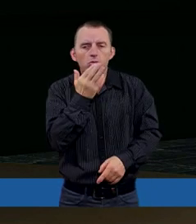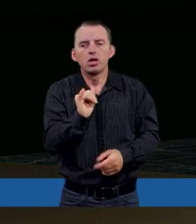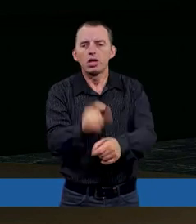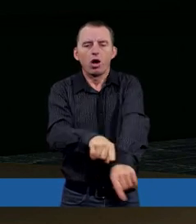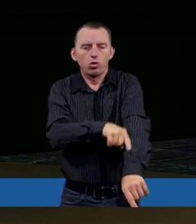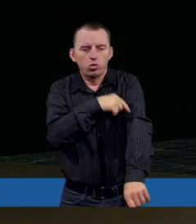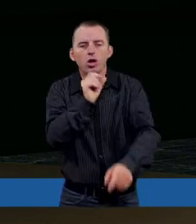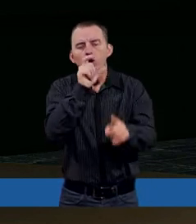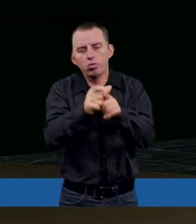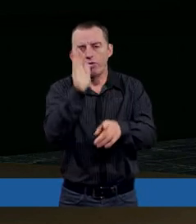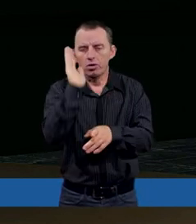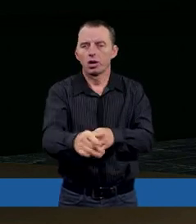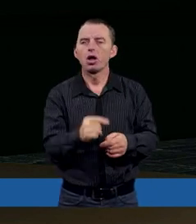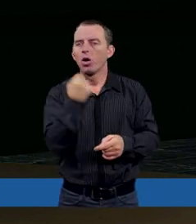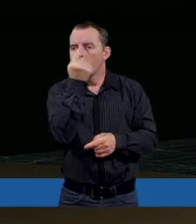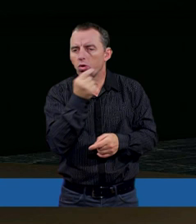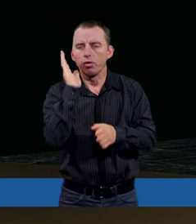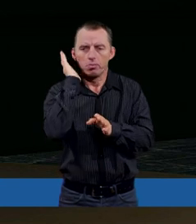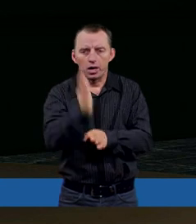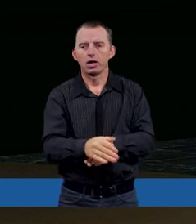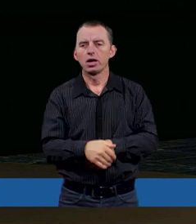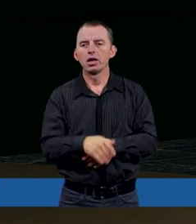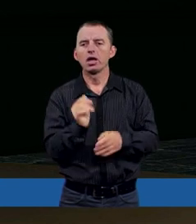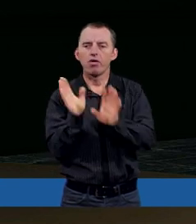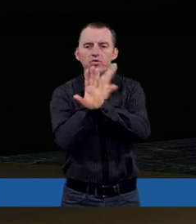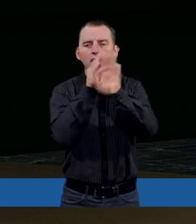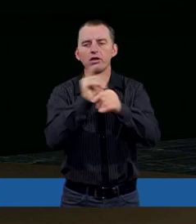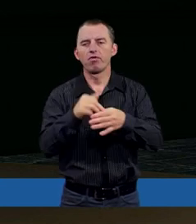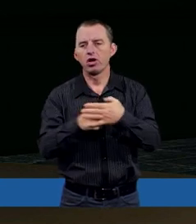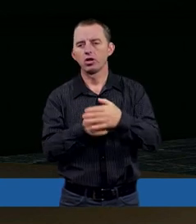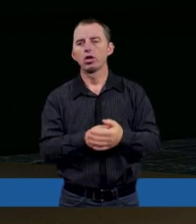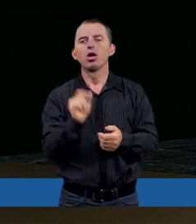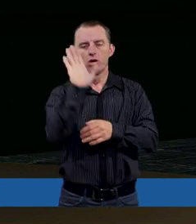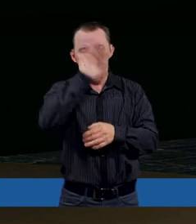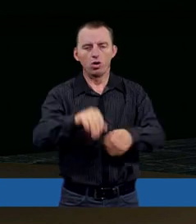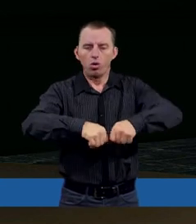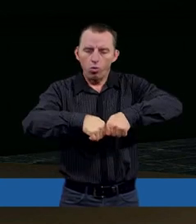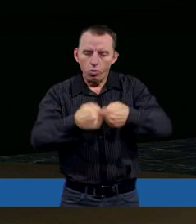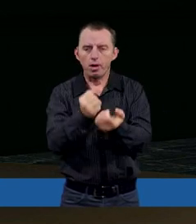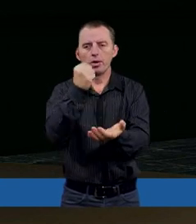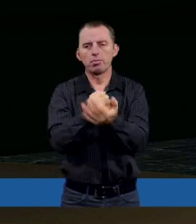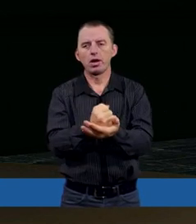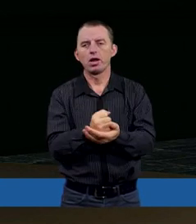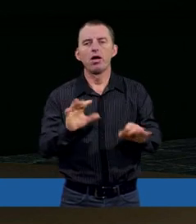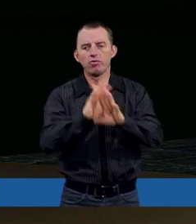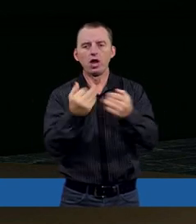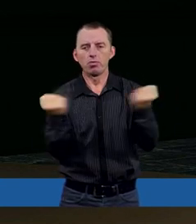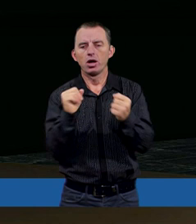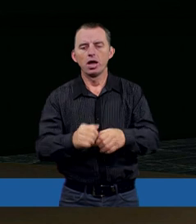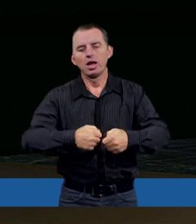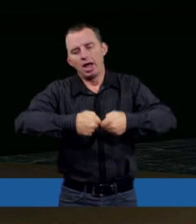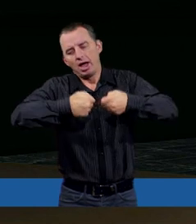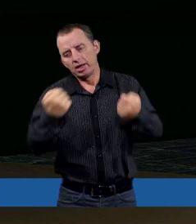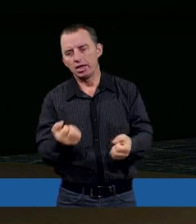Jak długo słowa twoich ust pędzić będą jak wiadr gwałtowny? Czy Bóg łamie prawo, czy wszechmocny nagina